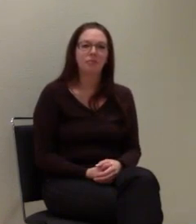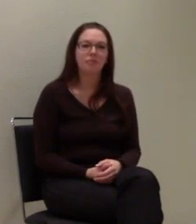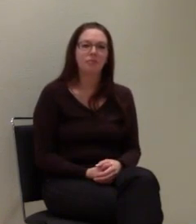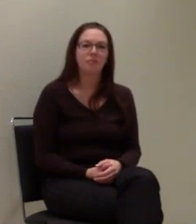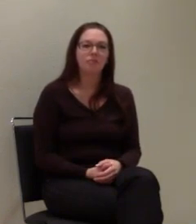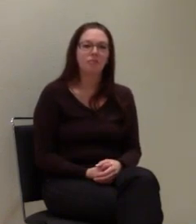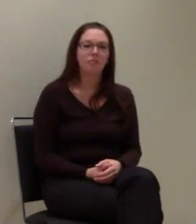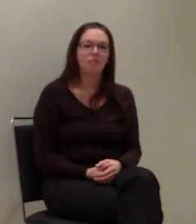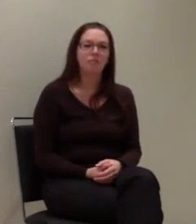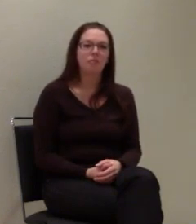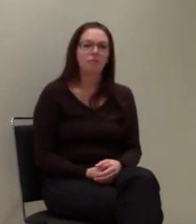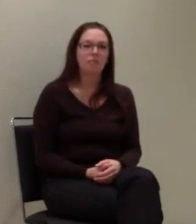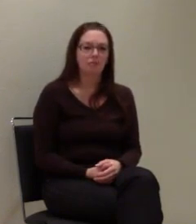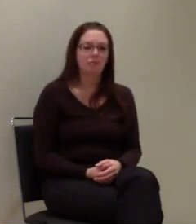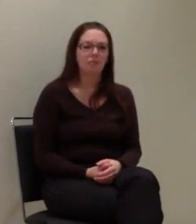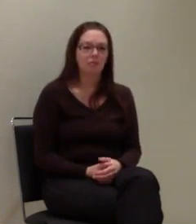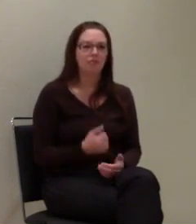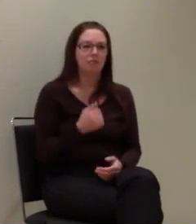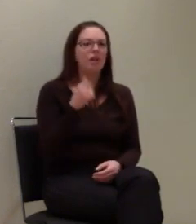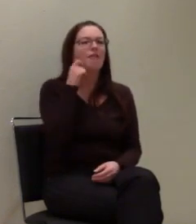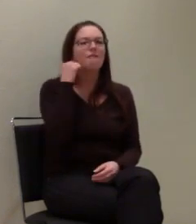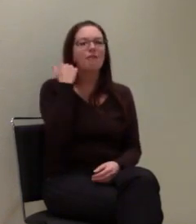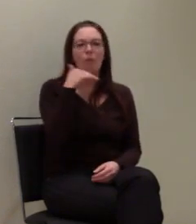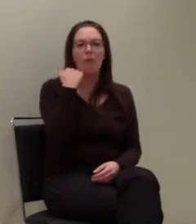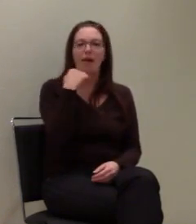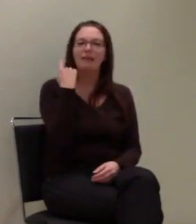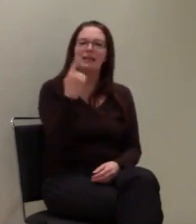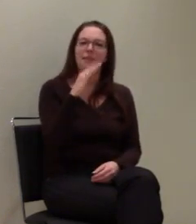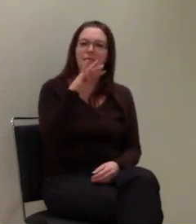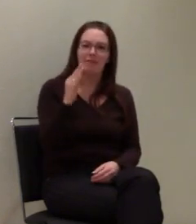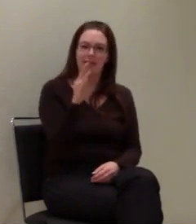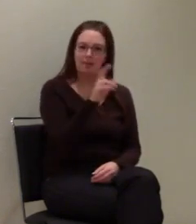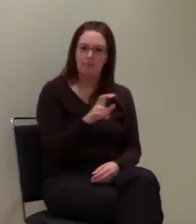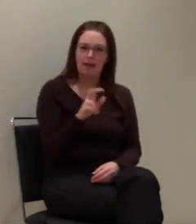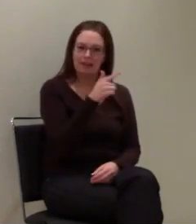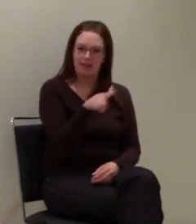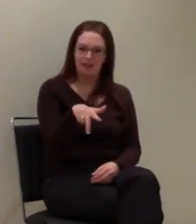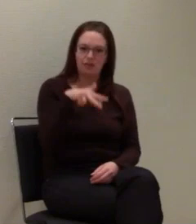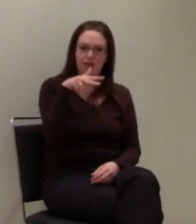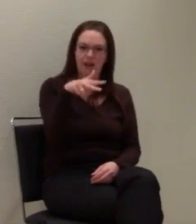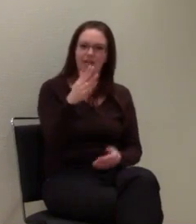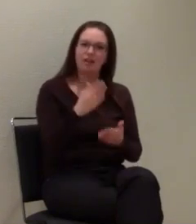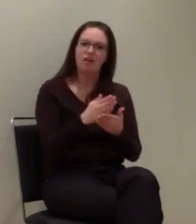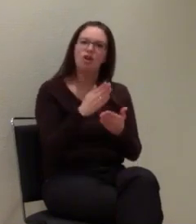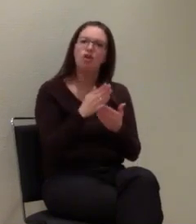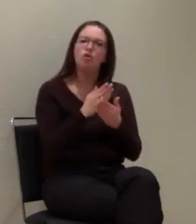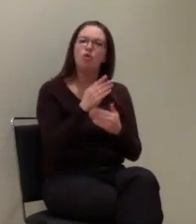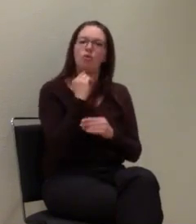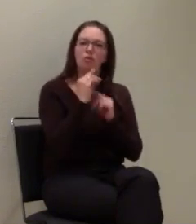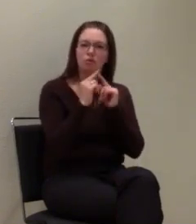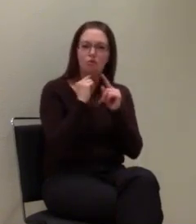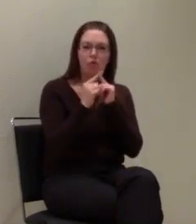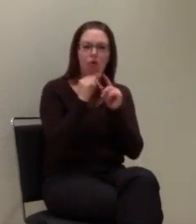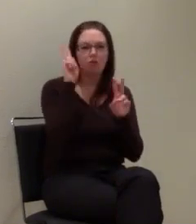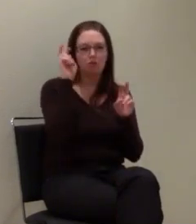Frau Merkel hatte am 14. März 2013 schon darüber gesprochen,